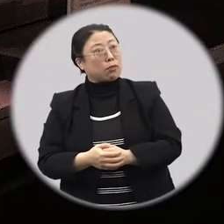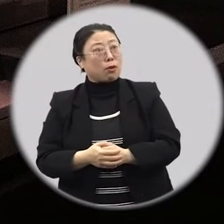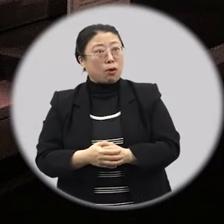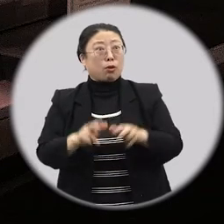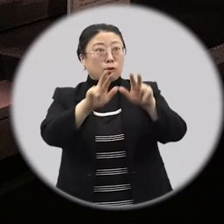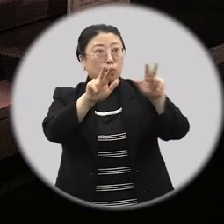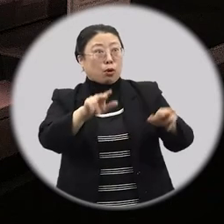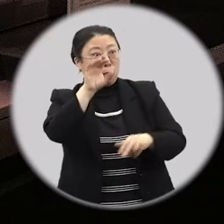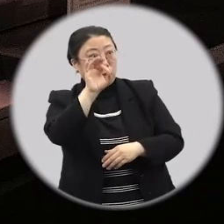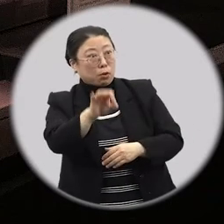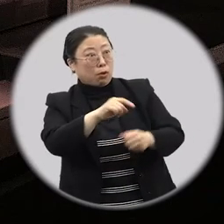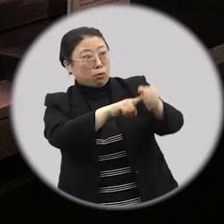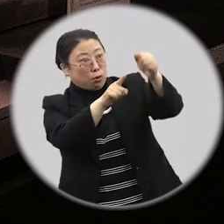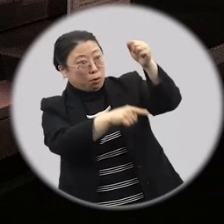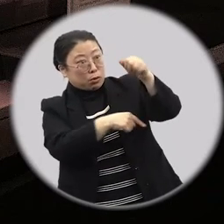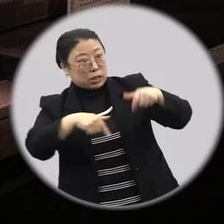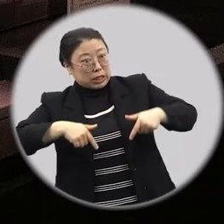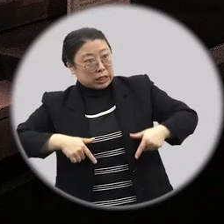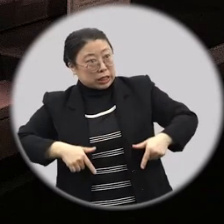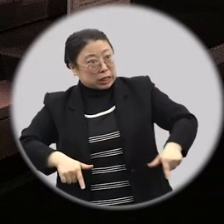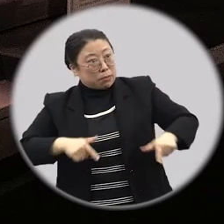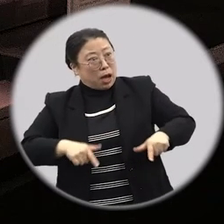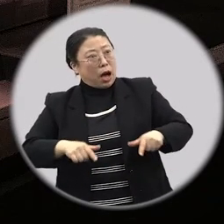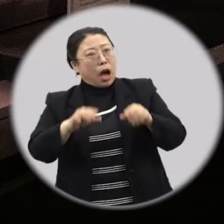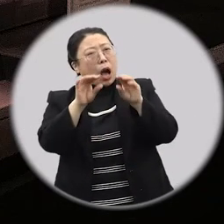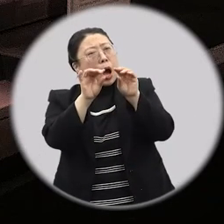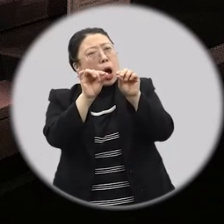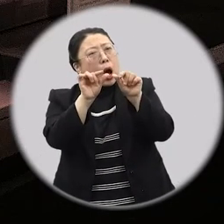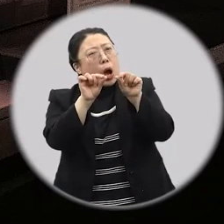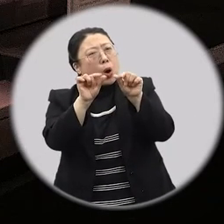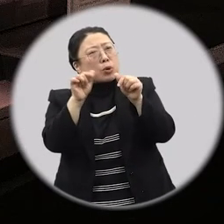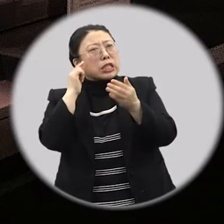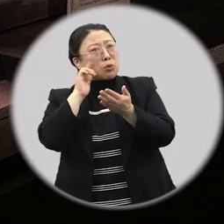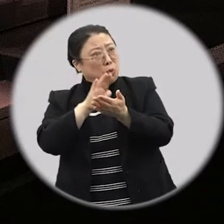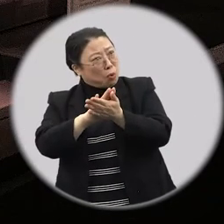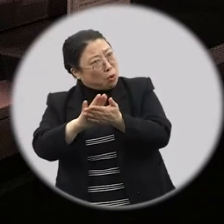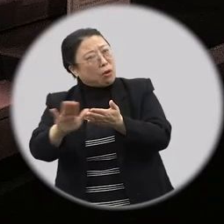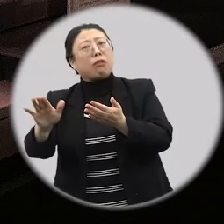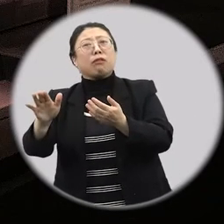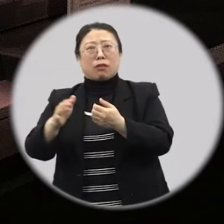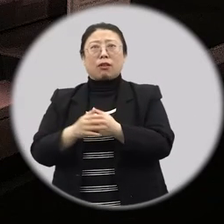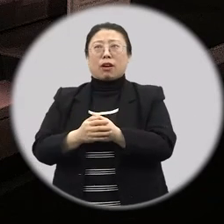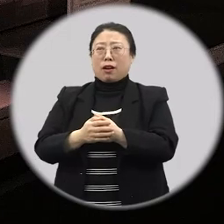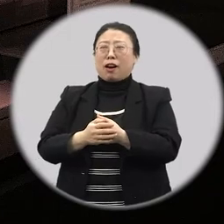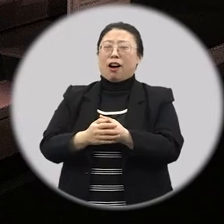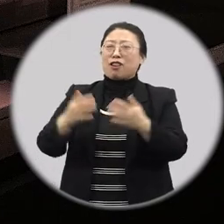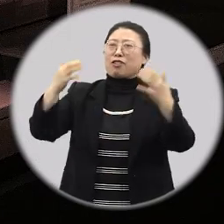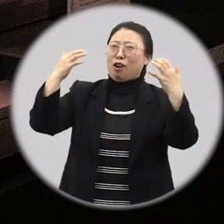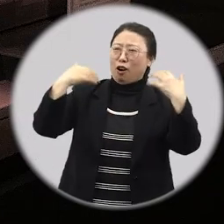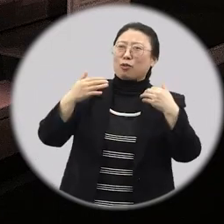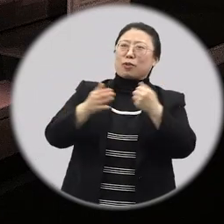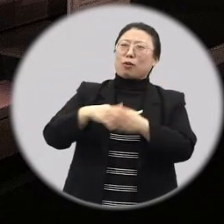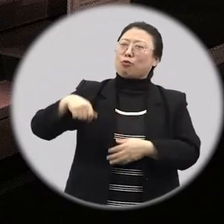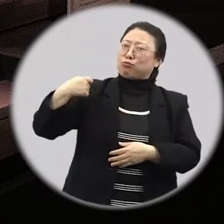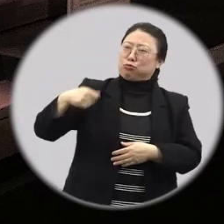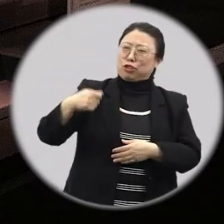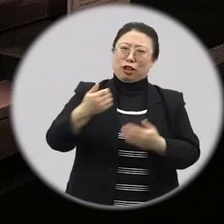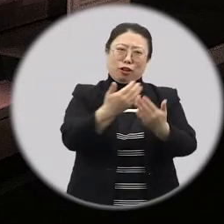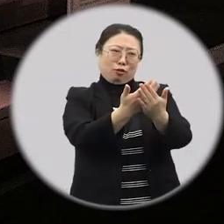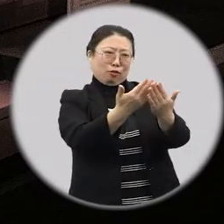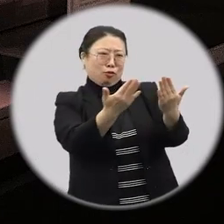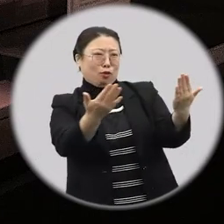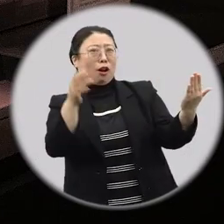그러고 보니 전시관에 있는 저 저구리와 치마는 얇고 시원해 보이는 여름옷이네요. 여름이라